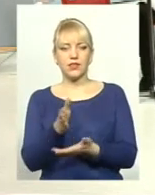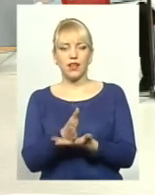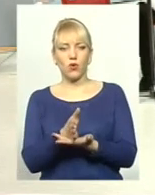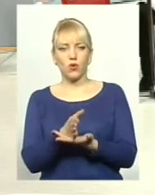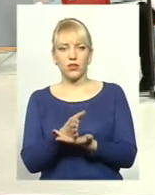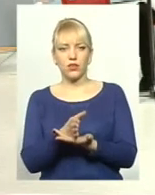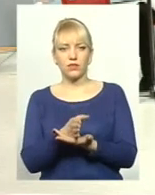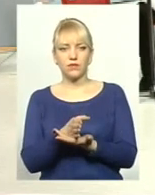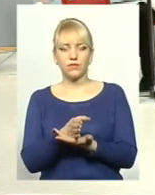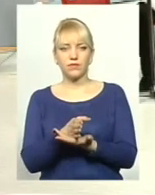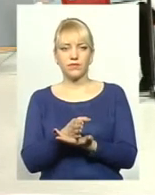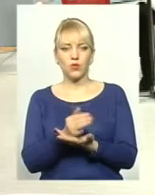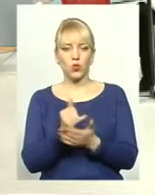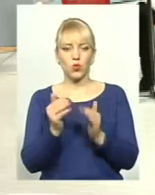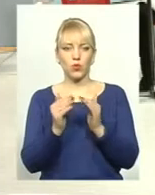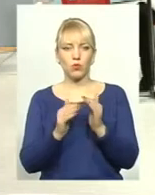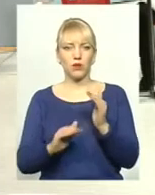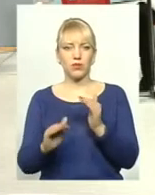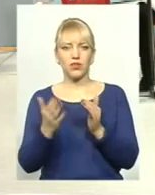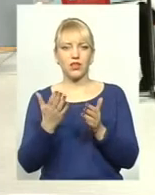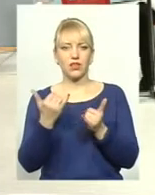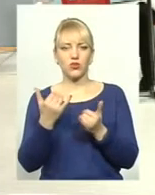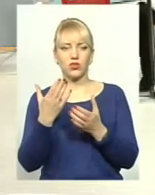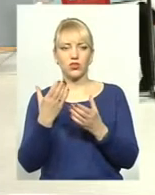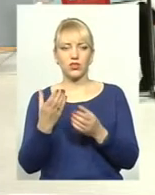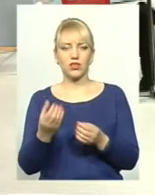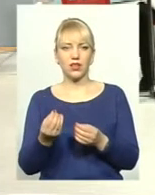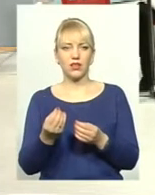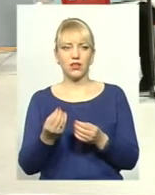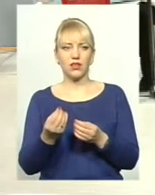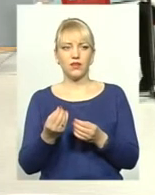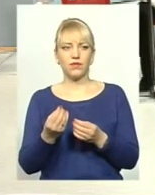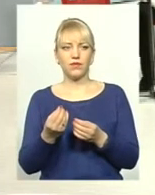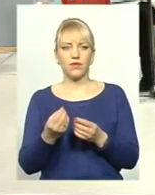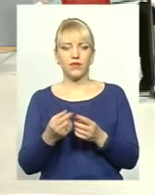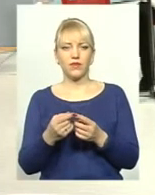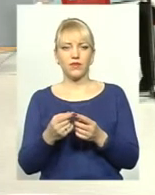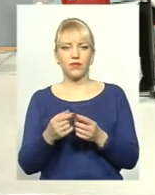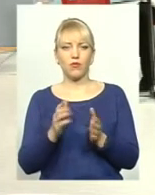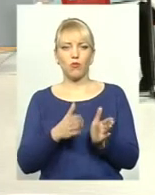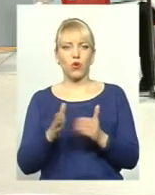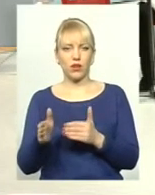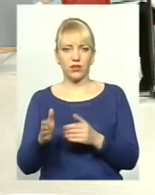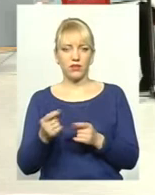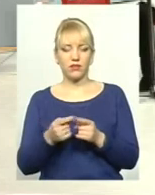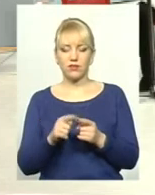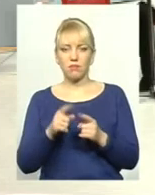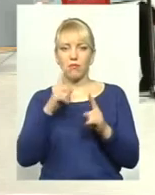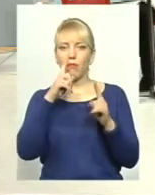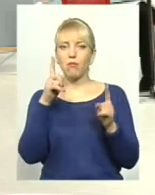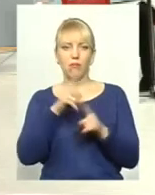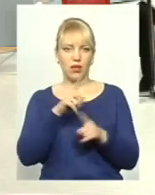в приміщенні, котре на сьогоднішній день опалюється. Це навіть мінімум того.